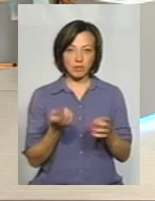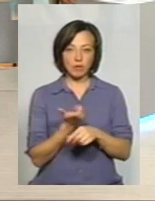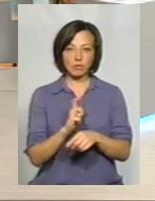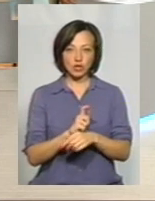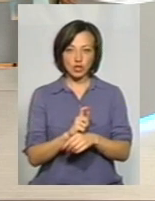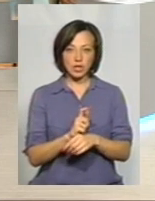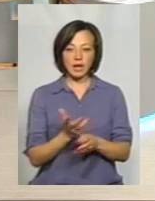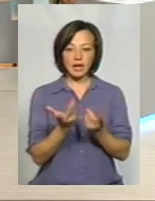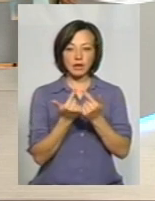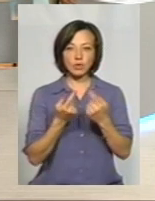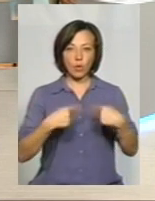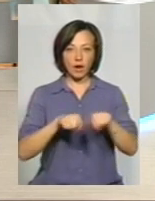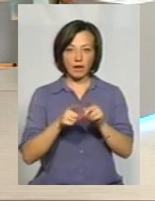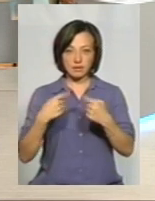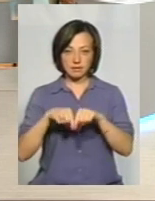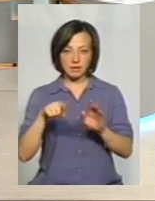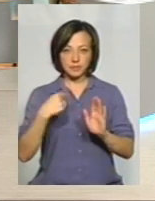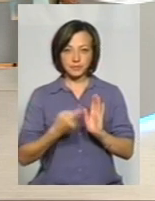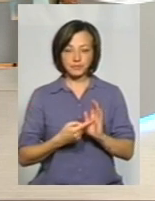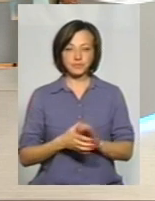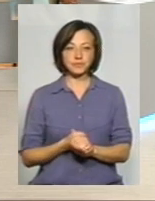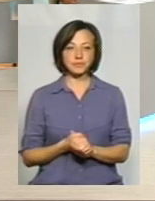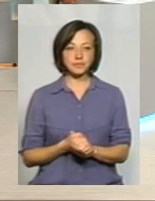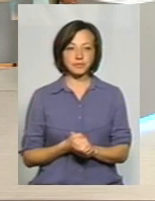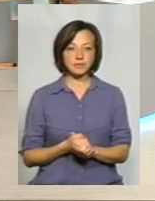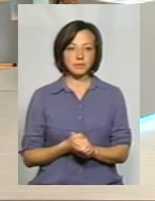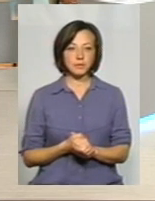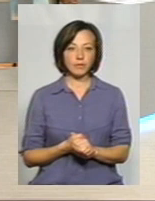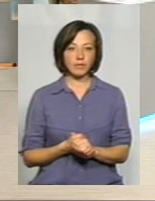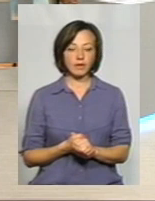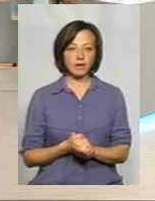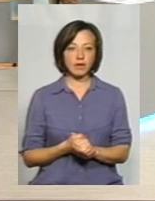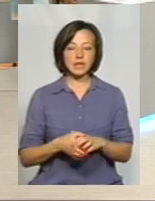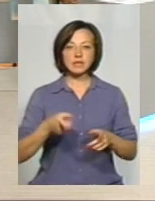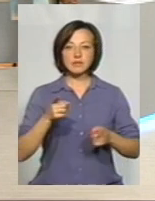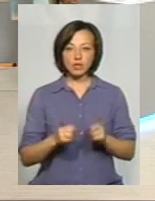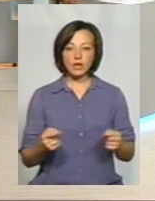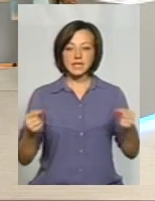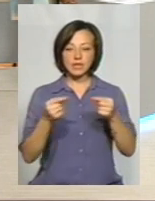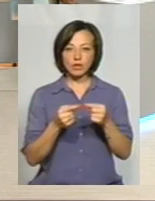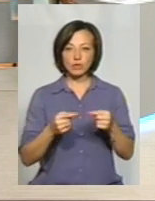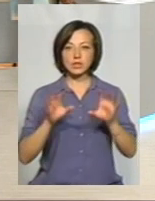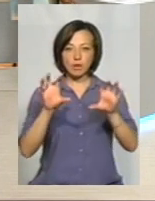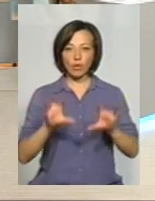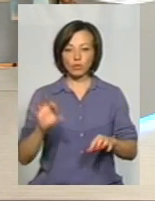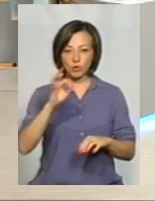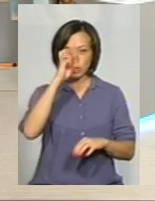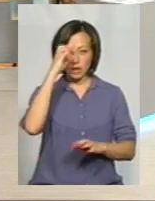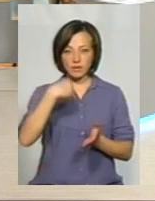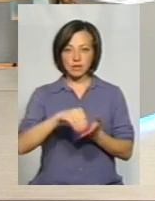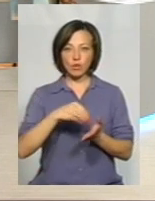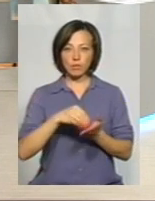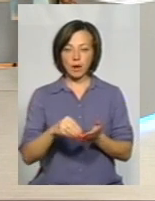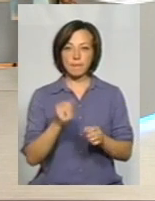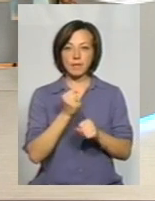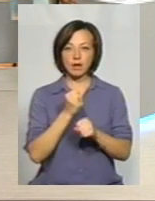більше? Більшій кількості організацій? Звичайно. Я думаю, що ми, звідно з законом про державні закупілі, ми працюємо в